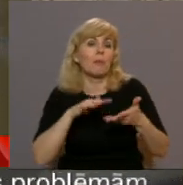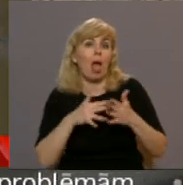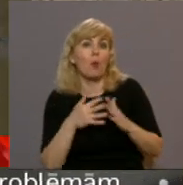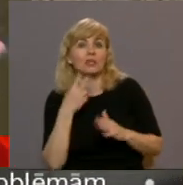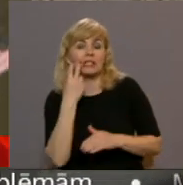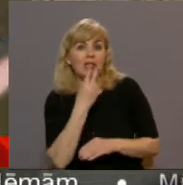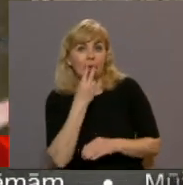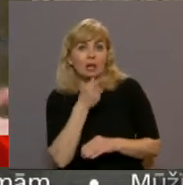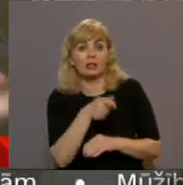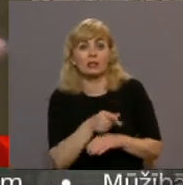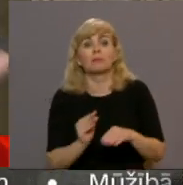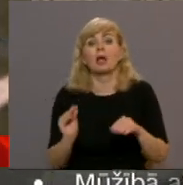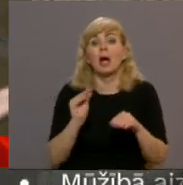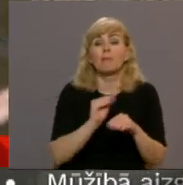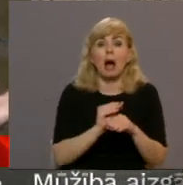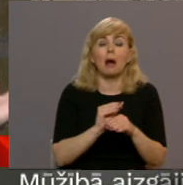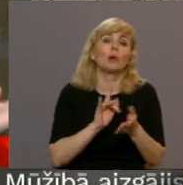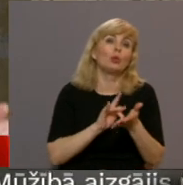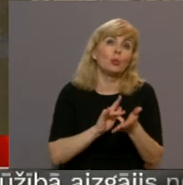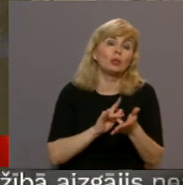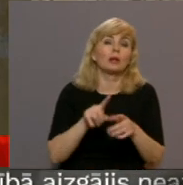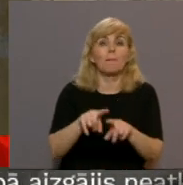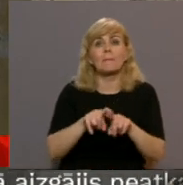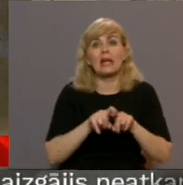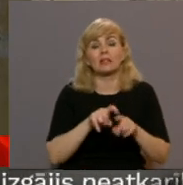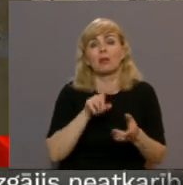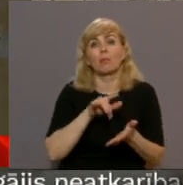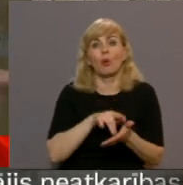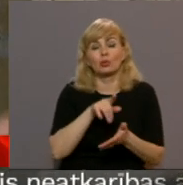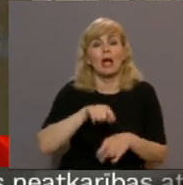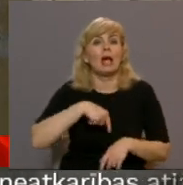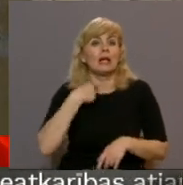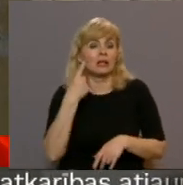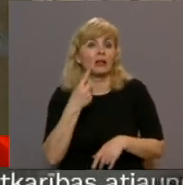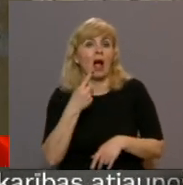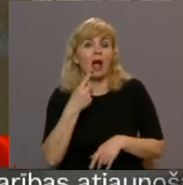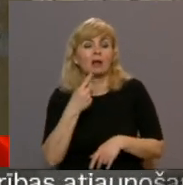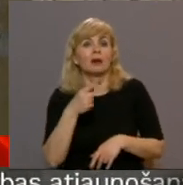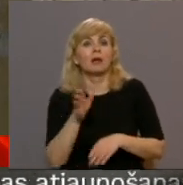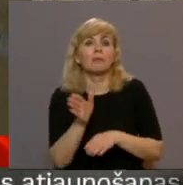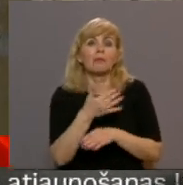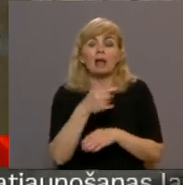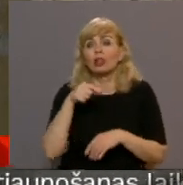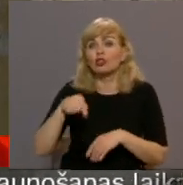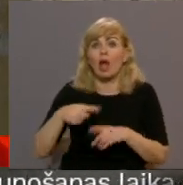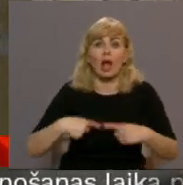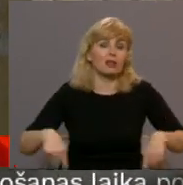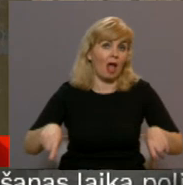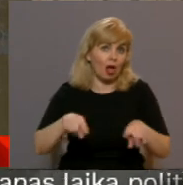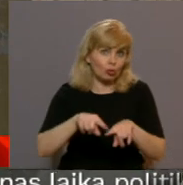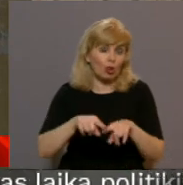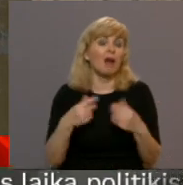šāds papildus turistu piesaistas punkts ļautu viņam ilgāk pavadīt laiku šajā teritorijā.